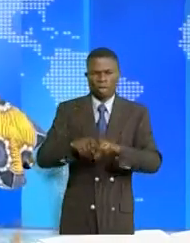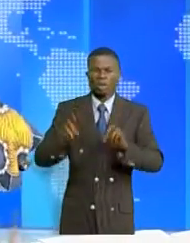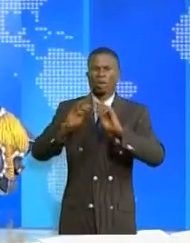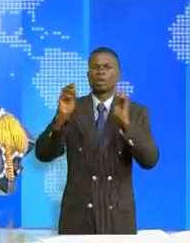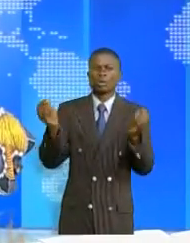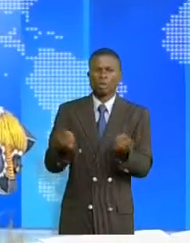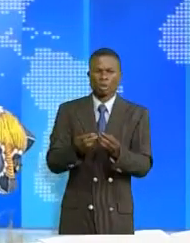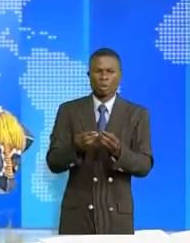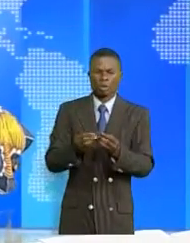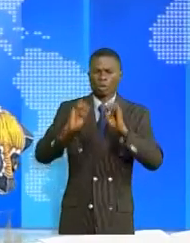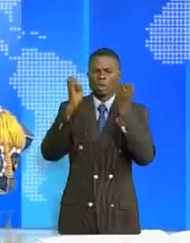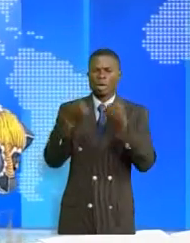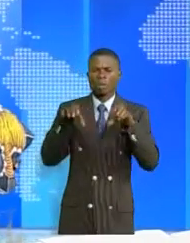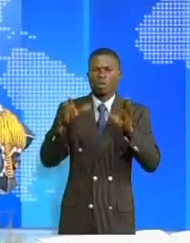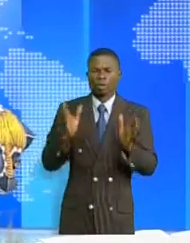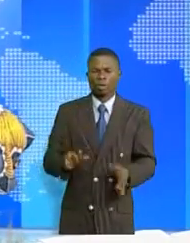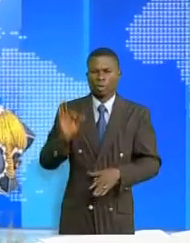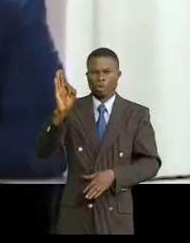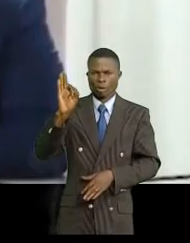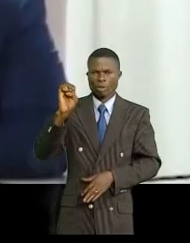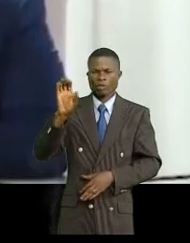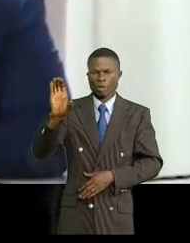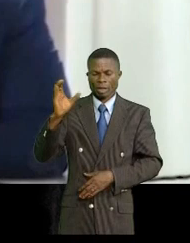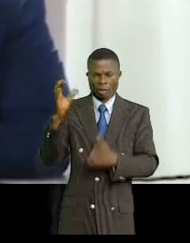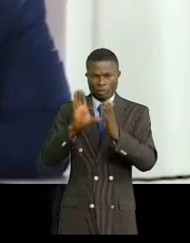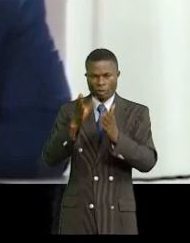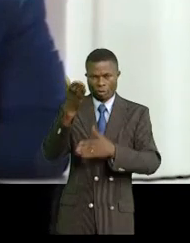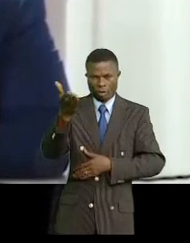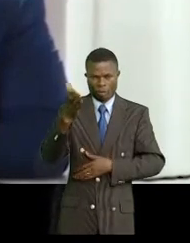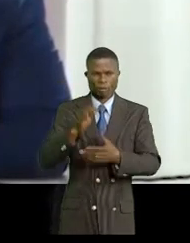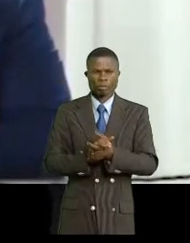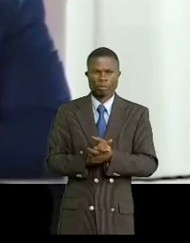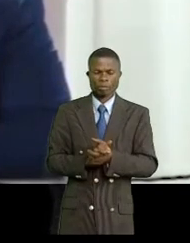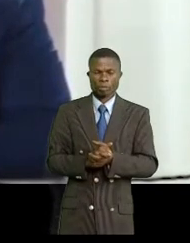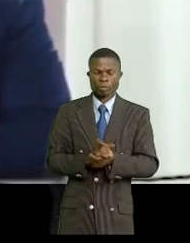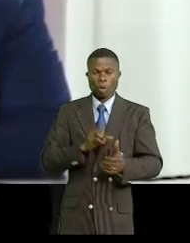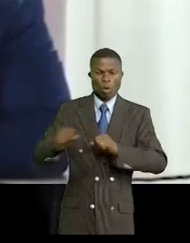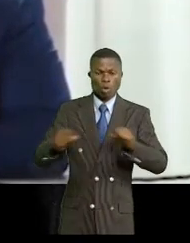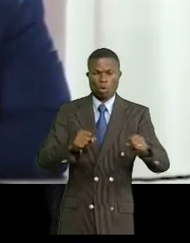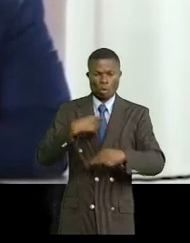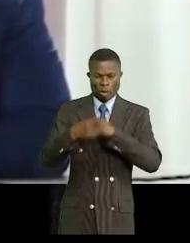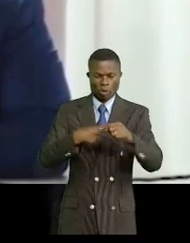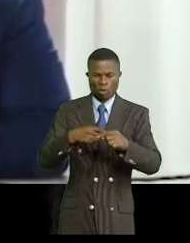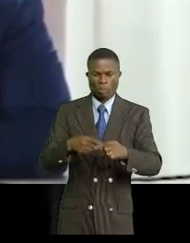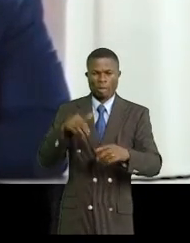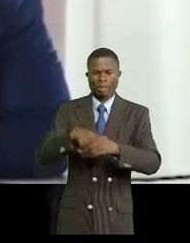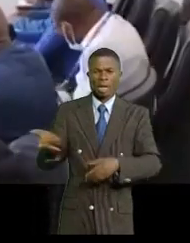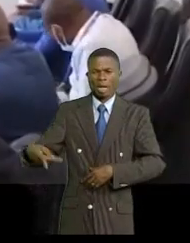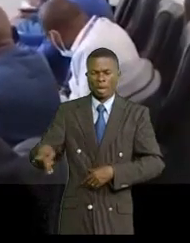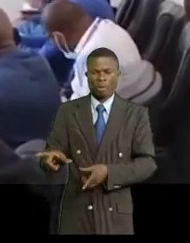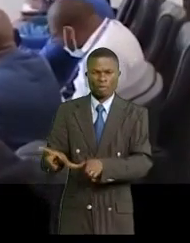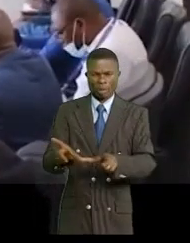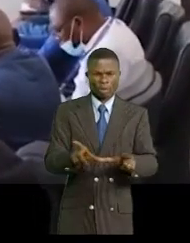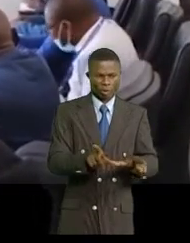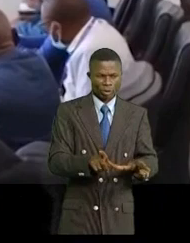des entreprises du Congo, FEC. Ricardo. La visite vibre déjà au rythme de l'arrivée du chef de l'État, Félix-Antoine Tshisekedi.